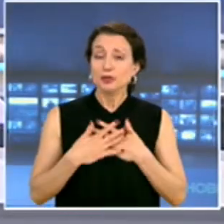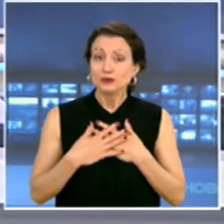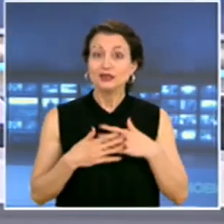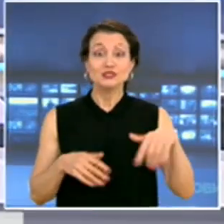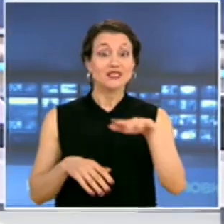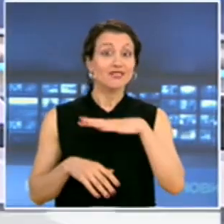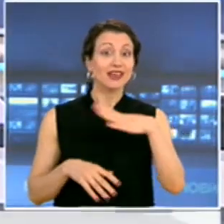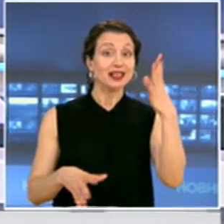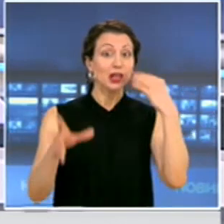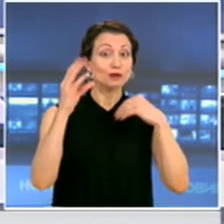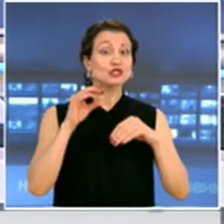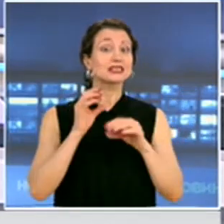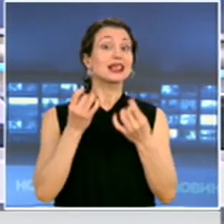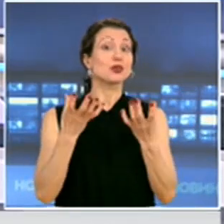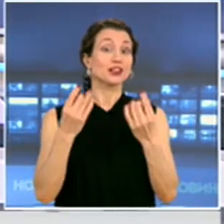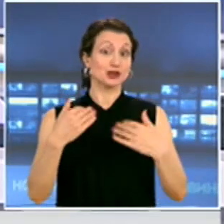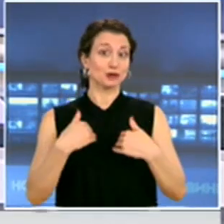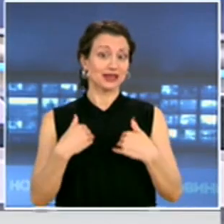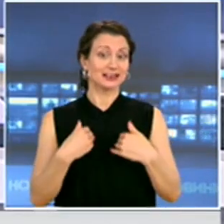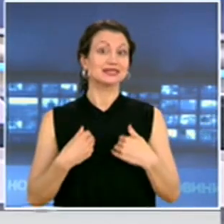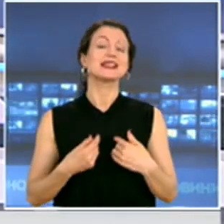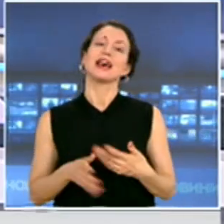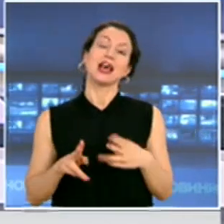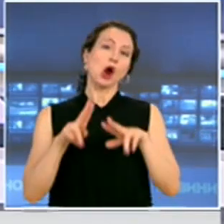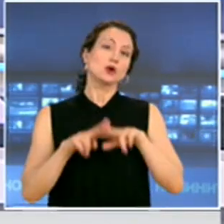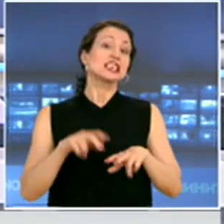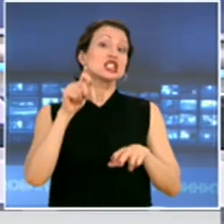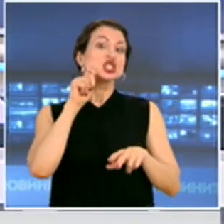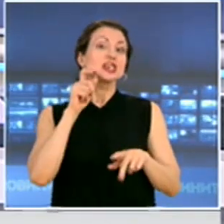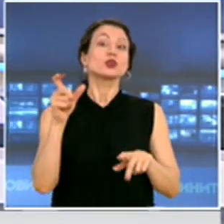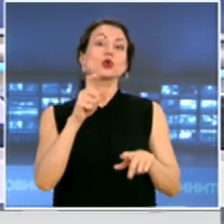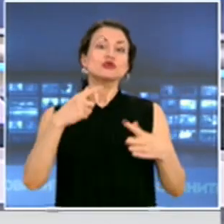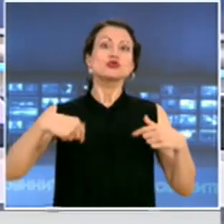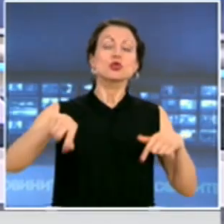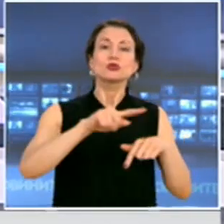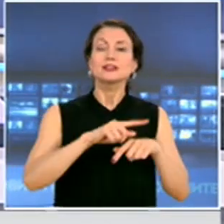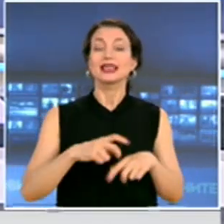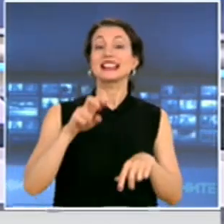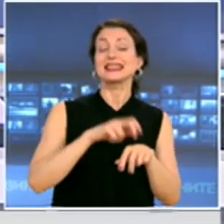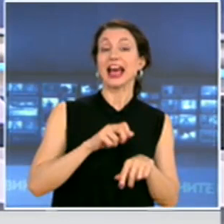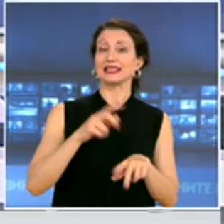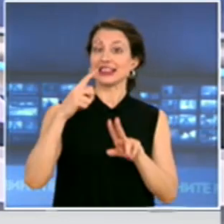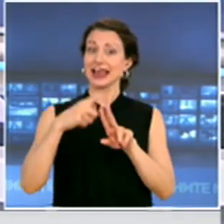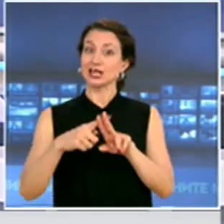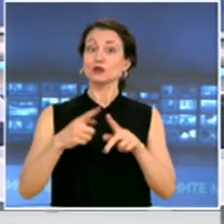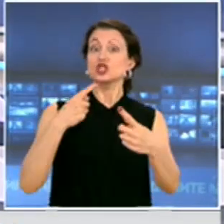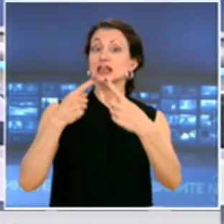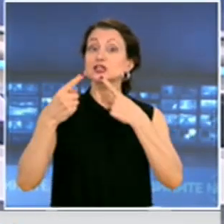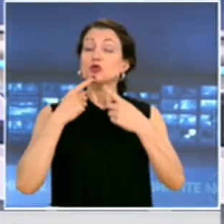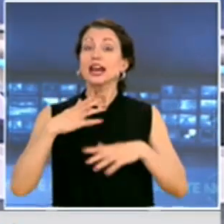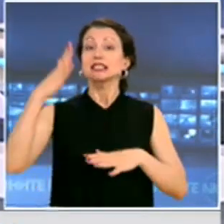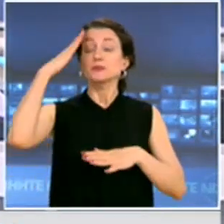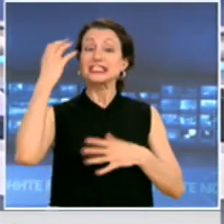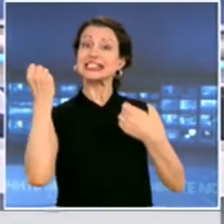научихте новините от нас. Останете с живото студио на Карай направо. Диана Найданова ще разговаря с министра на отбраната Красимирка Ракачанова.